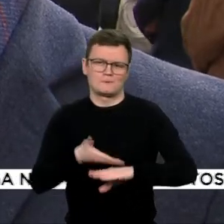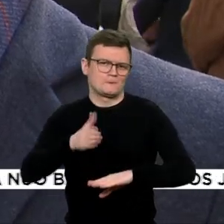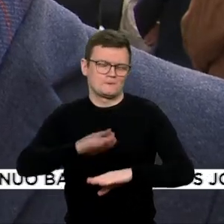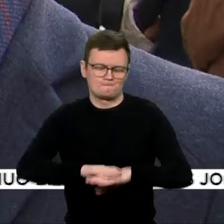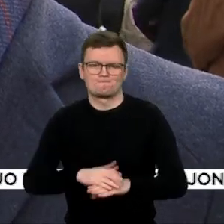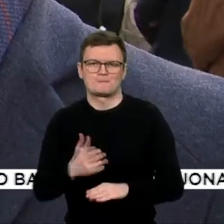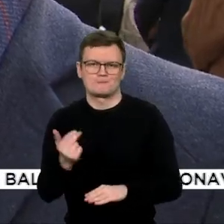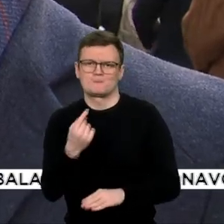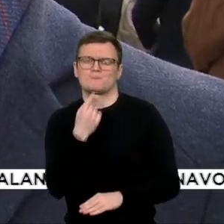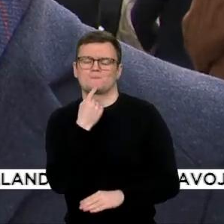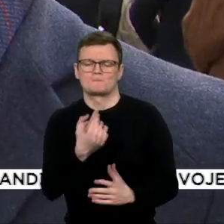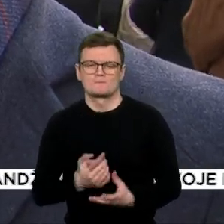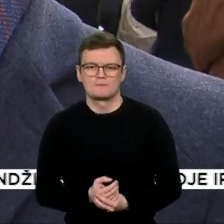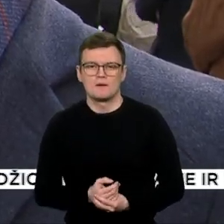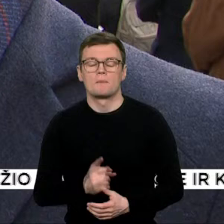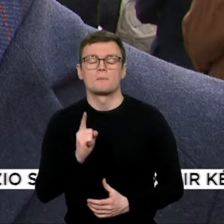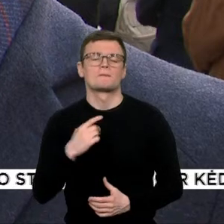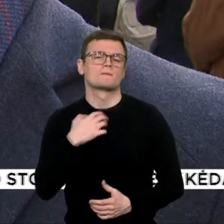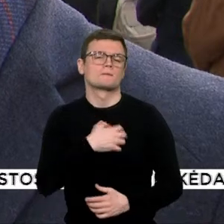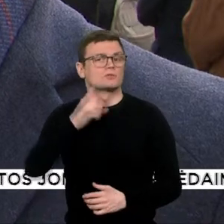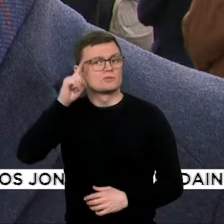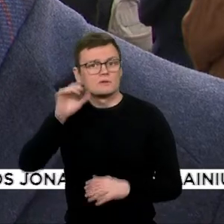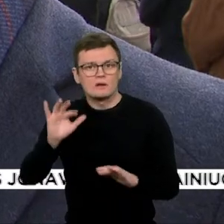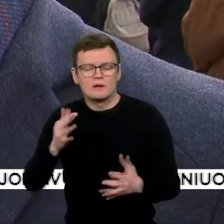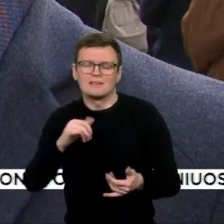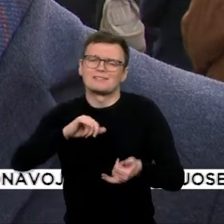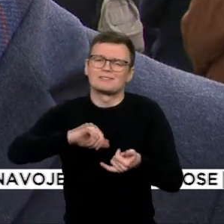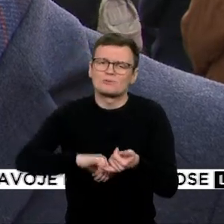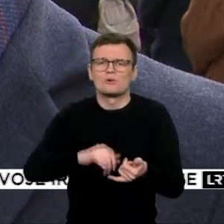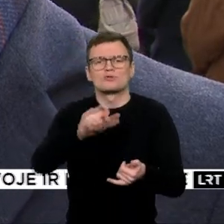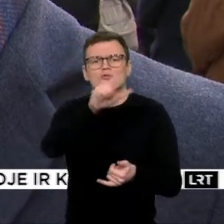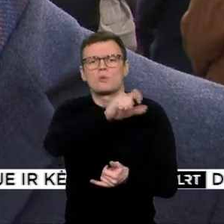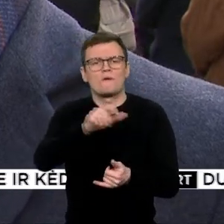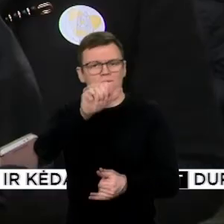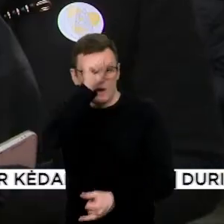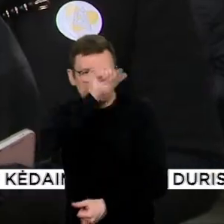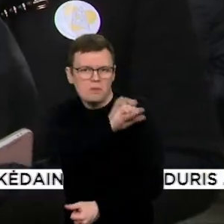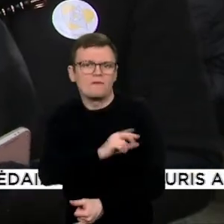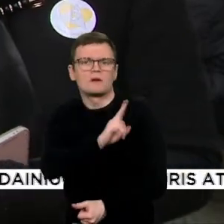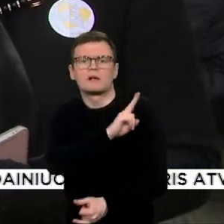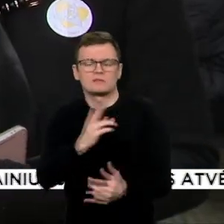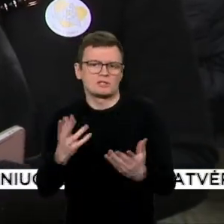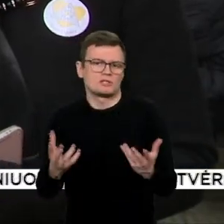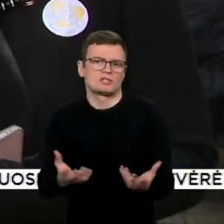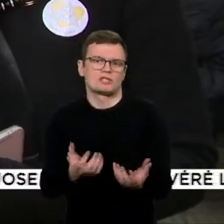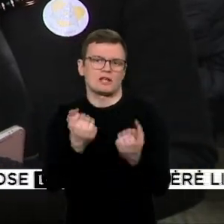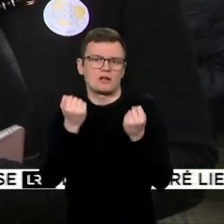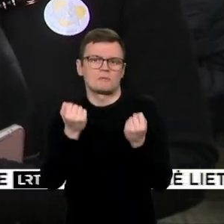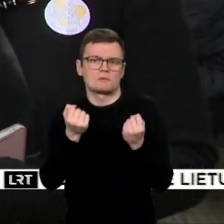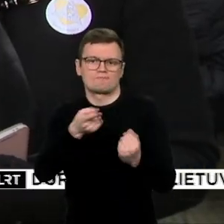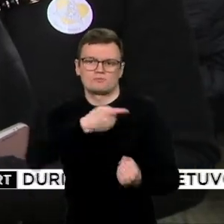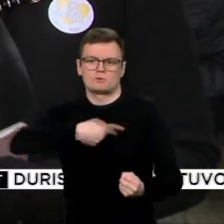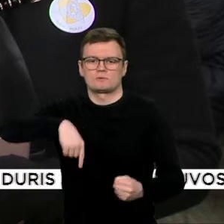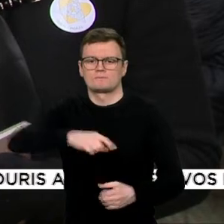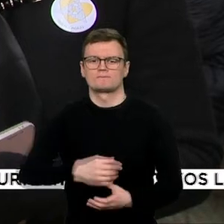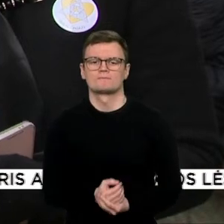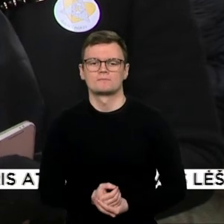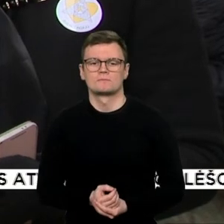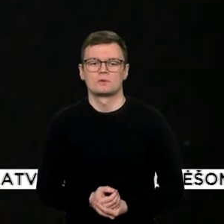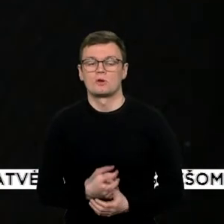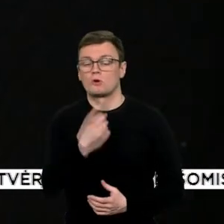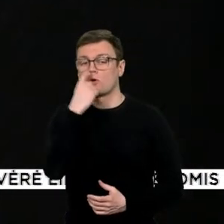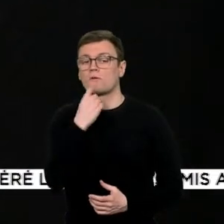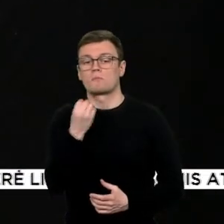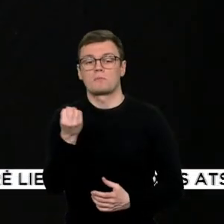istorijos, tos vardus žmonių, kurie kažkurio prasme išgelbėjo mūsų visų sąžinių. Kovo penkioliktoji, kaip